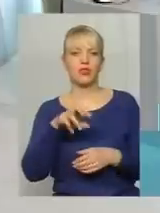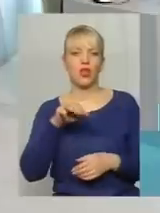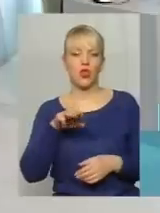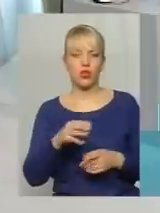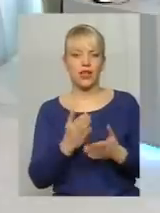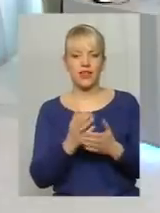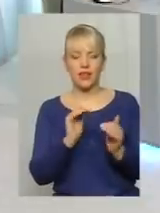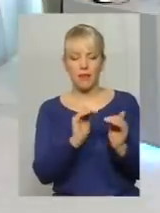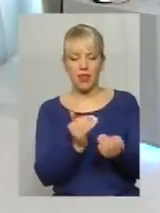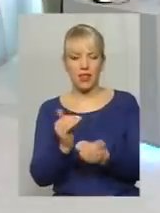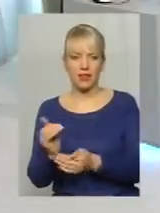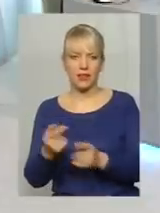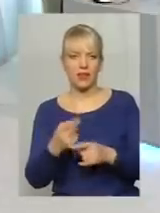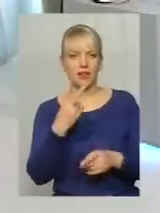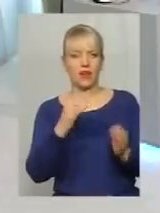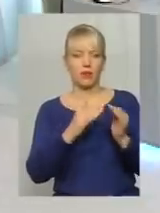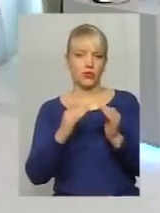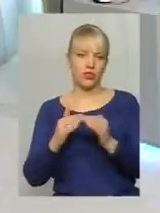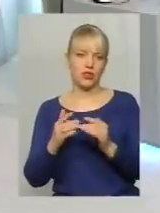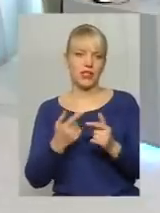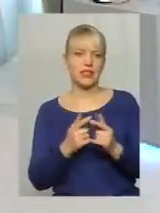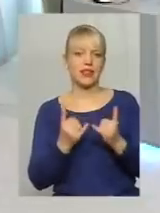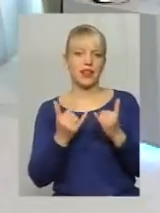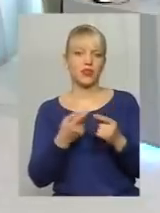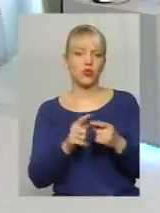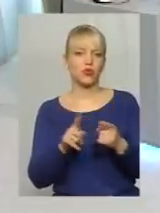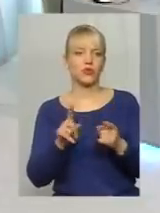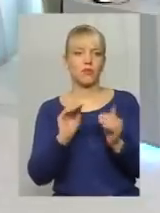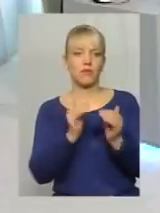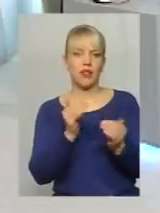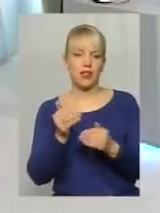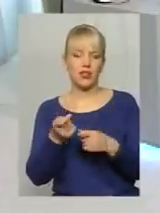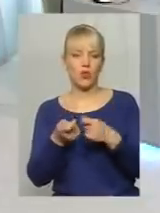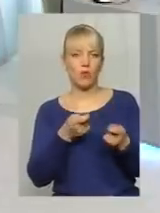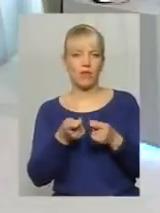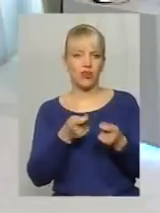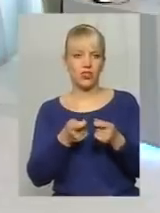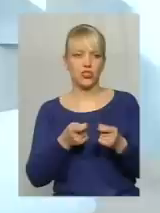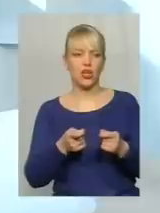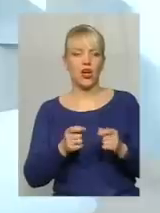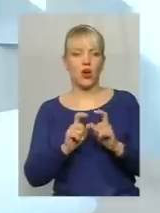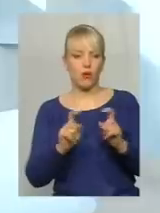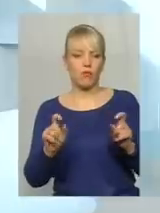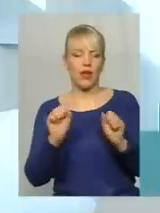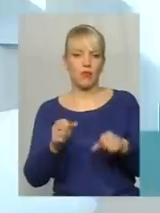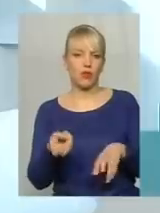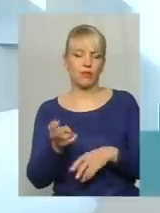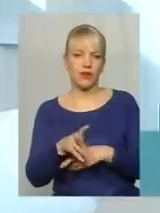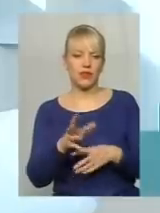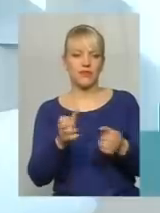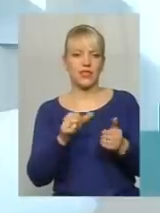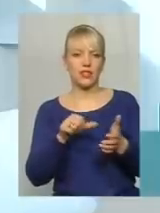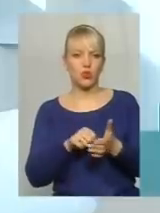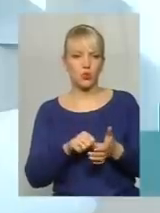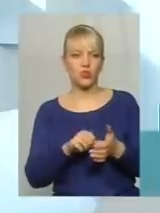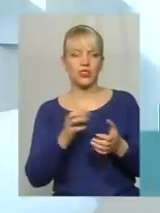лоти зовсім малесенькі, де два будинки. Це для того, щоб і якісь маленькі управляючі компанії могли прийти, взяти участь і виграти якийсь лот,